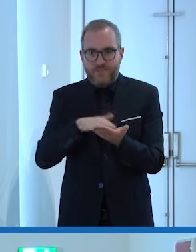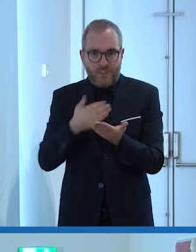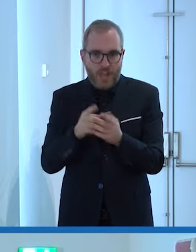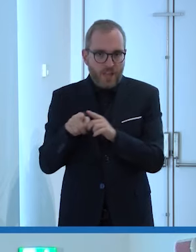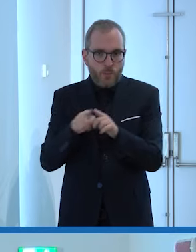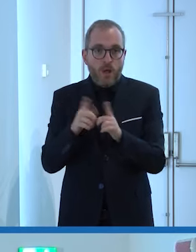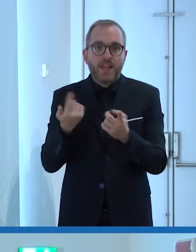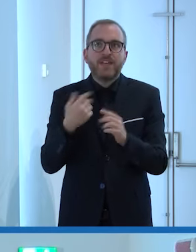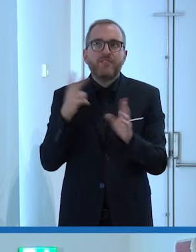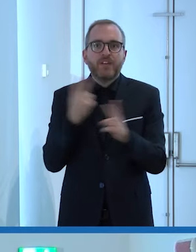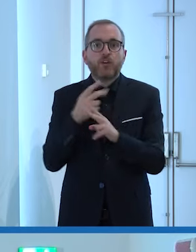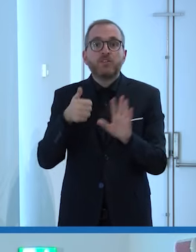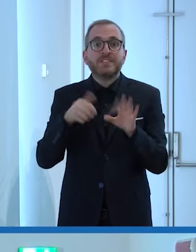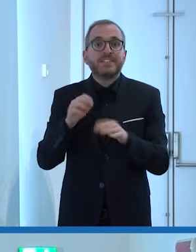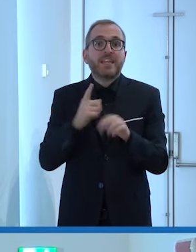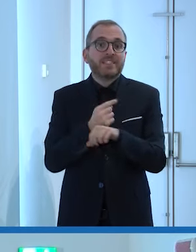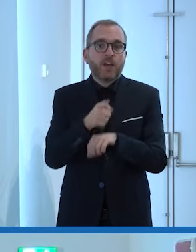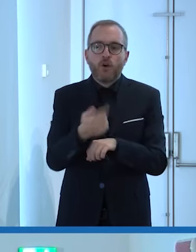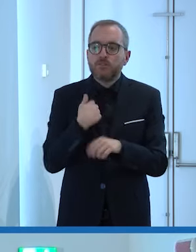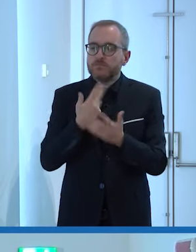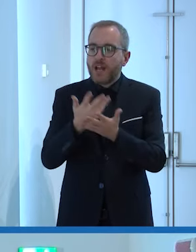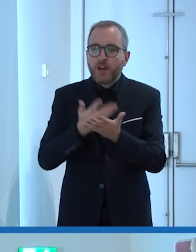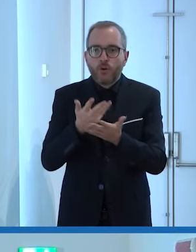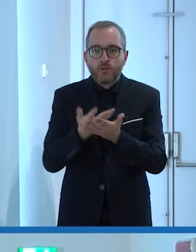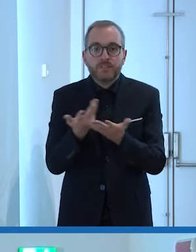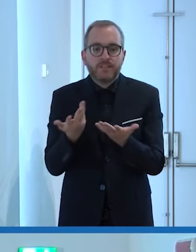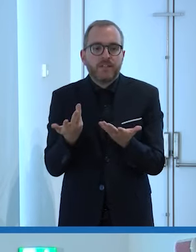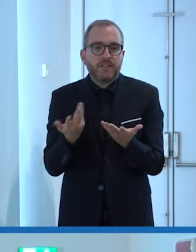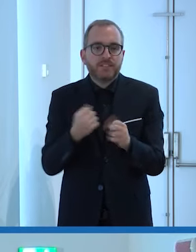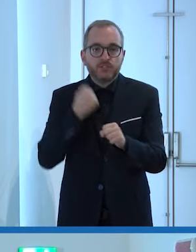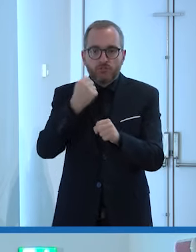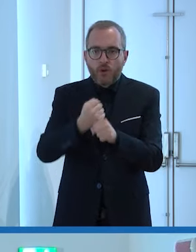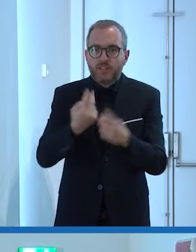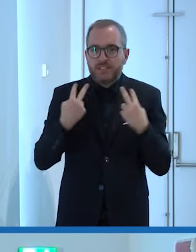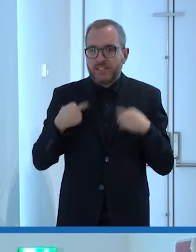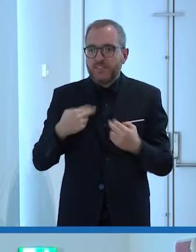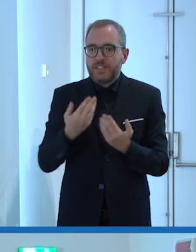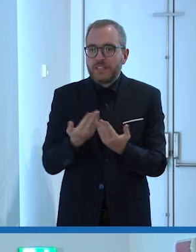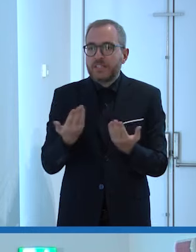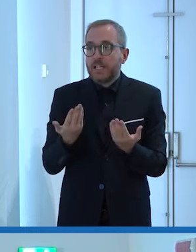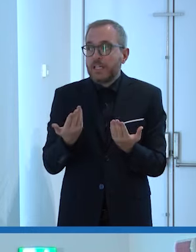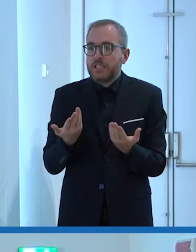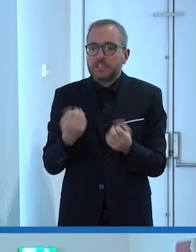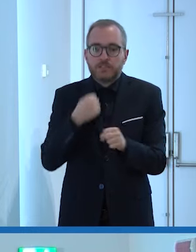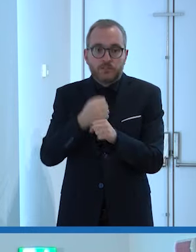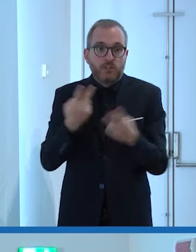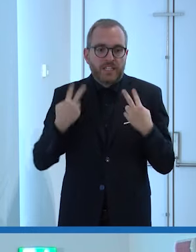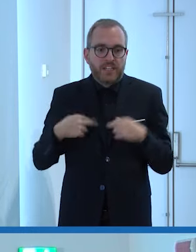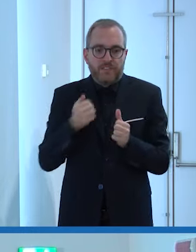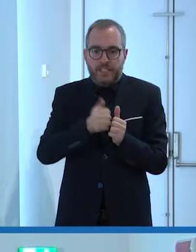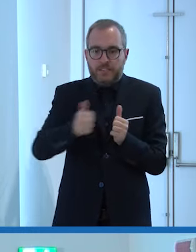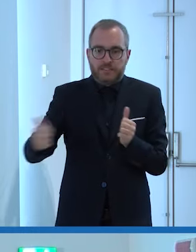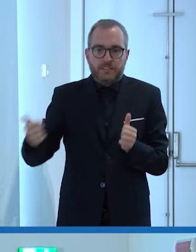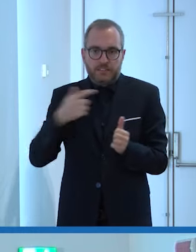non facile raccontano importante storie di vita indipendente